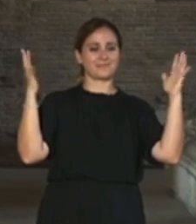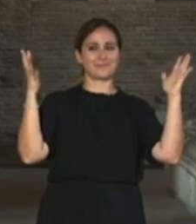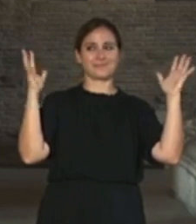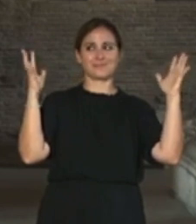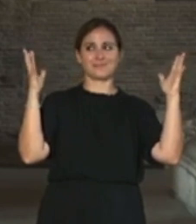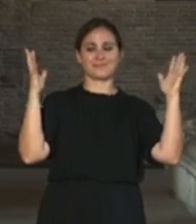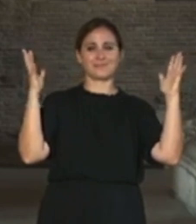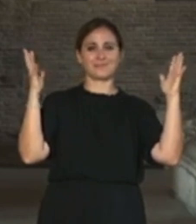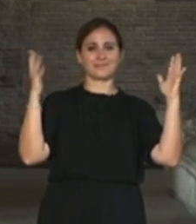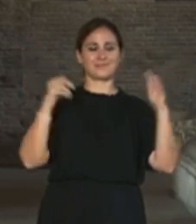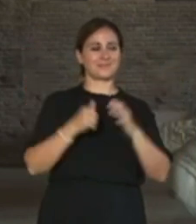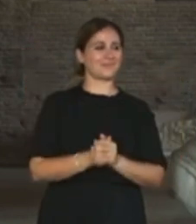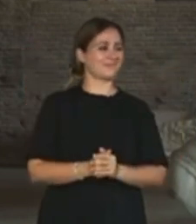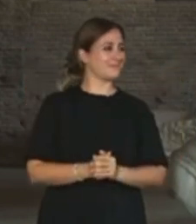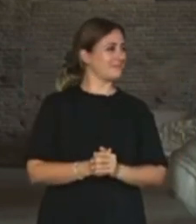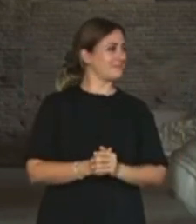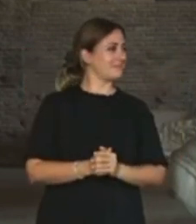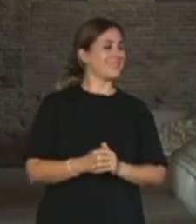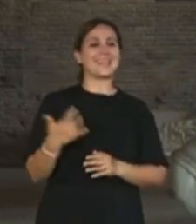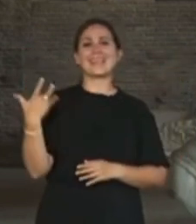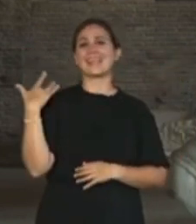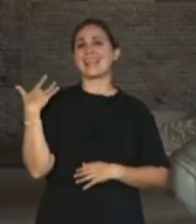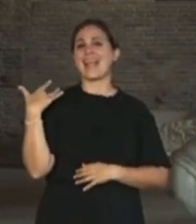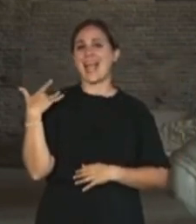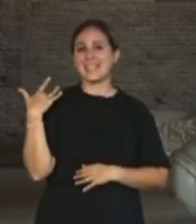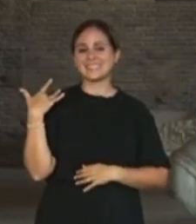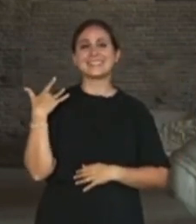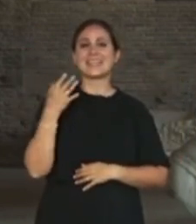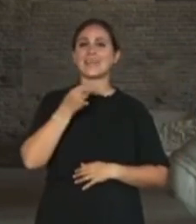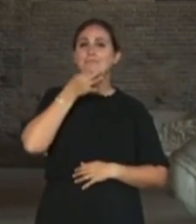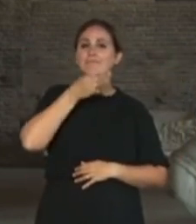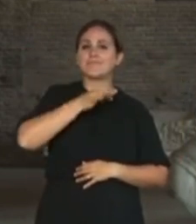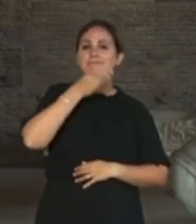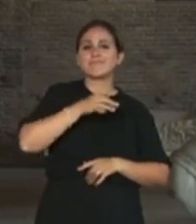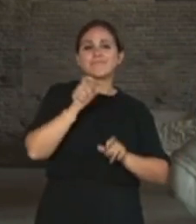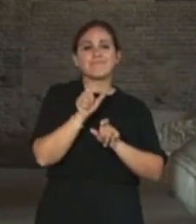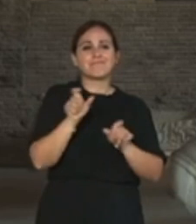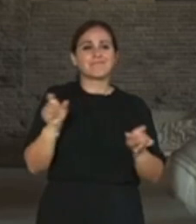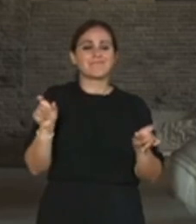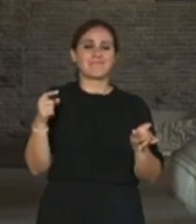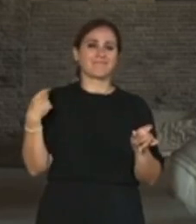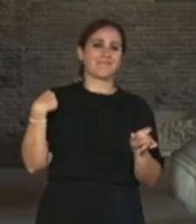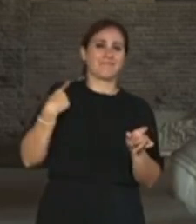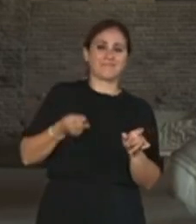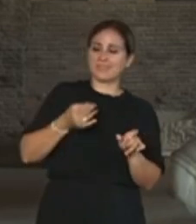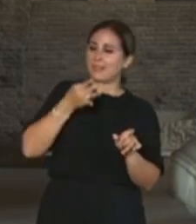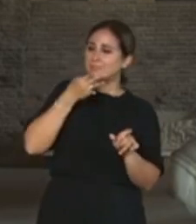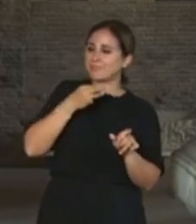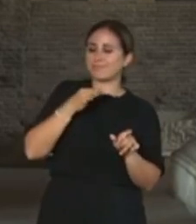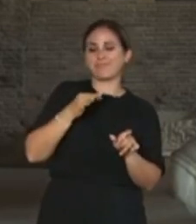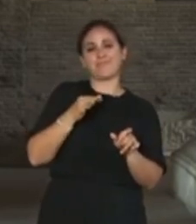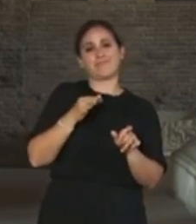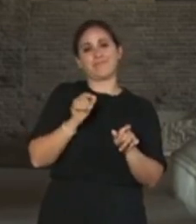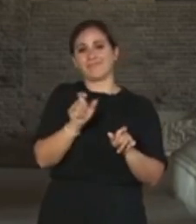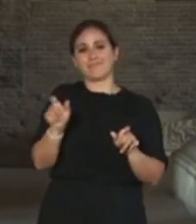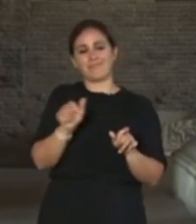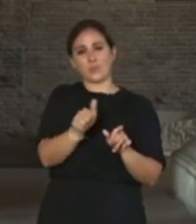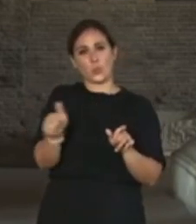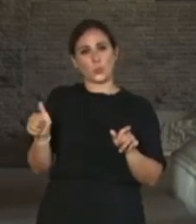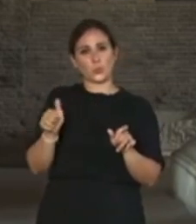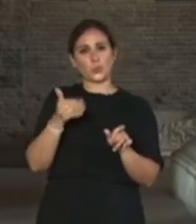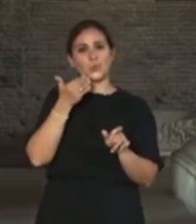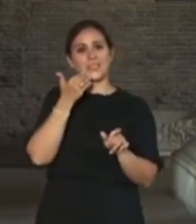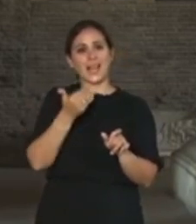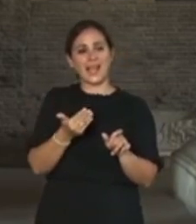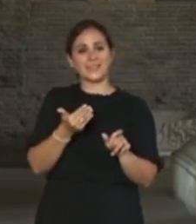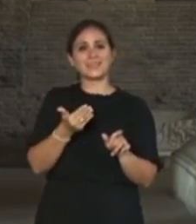Grazie per tutti gli interventi che sono stati fatti finora perché comunque ho visto